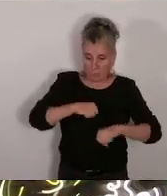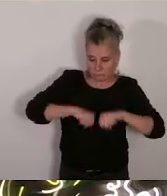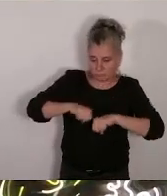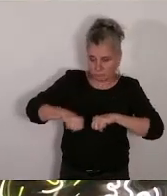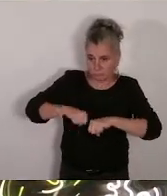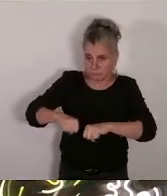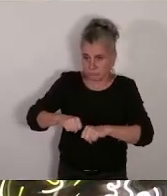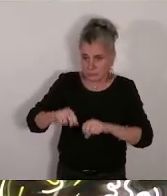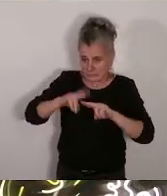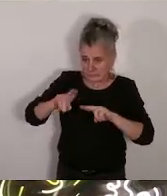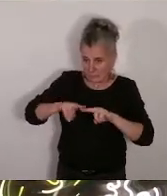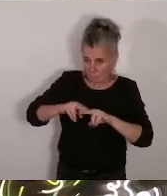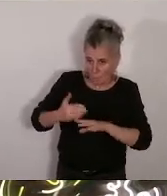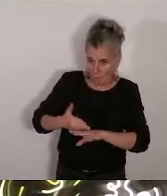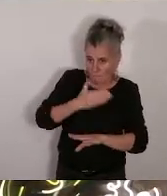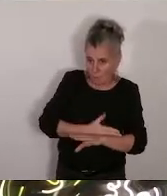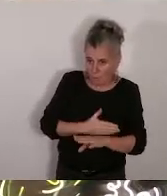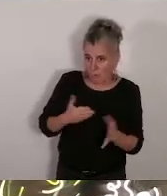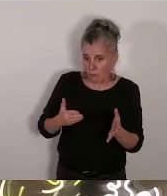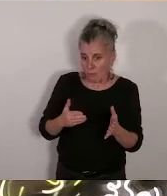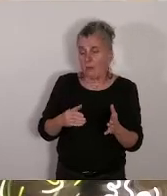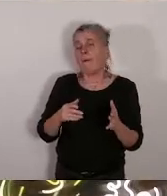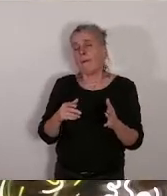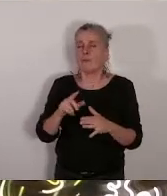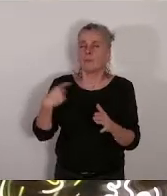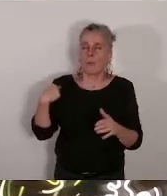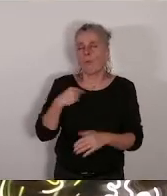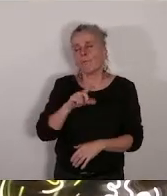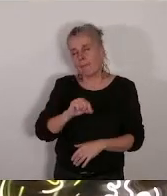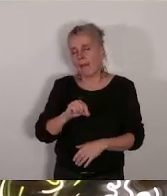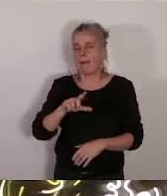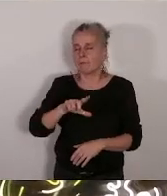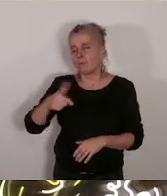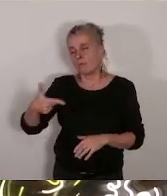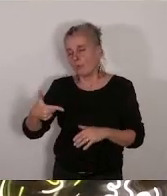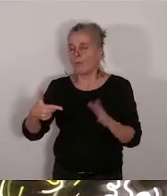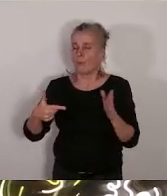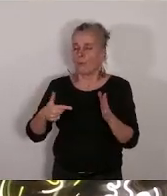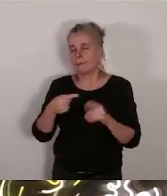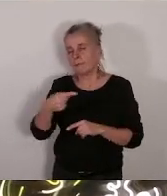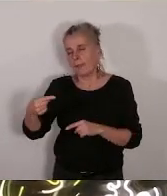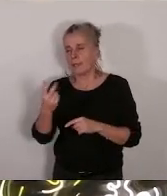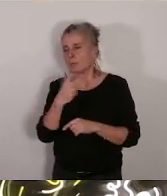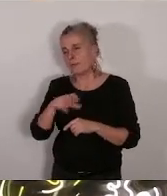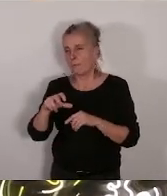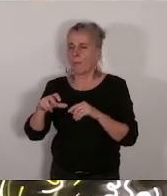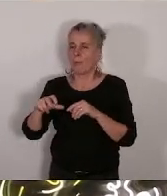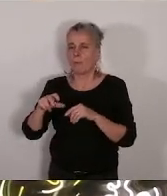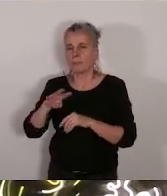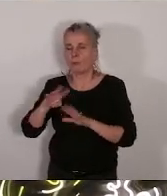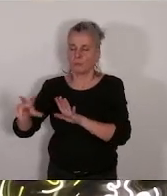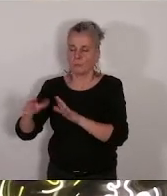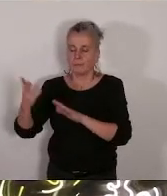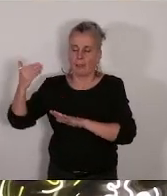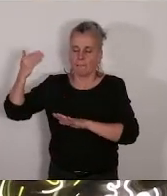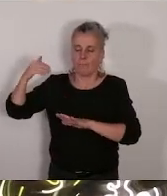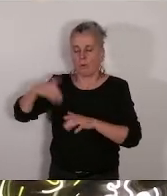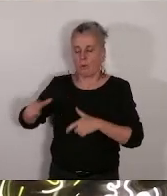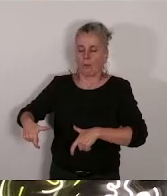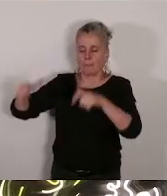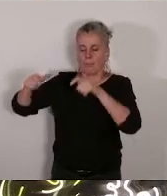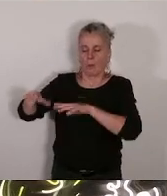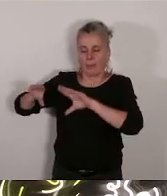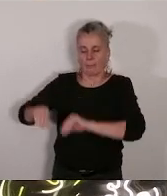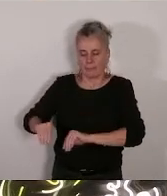'arrêté numéro 20 22-02 348 etc. quitte des précédents occupants de l'immeuble qui ont dû être